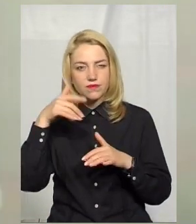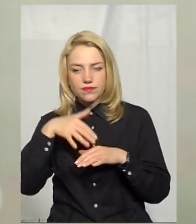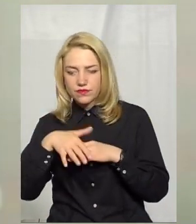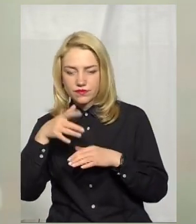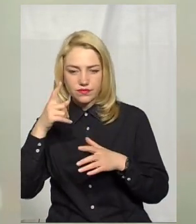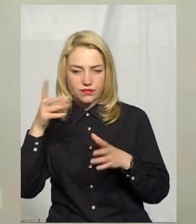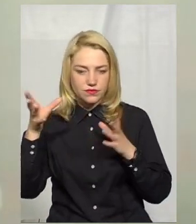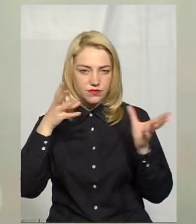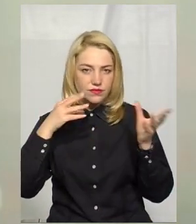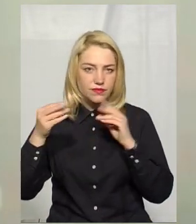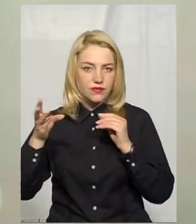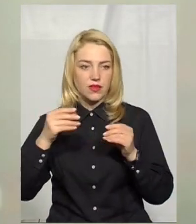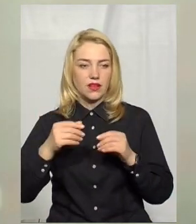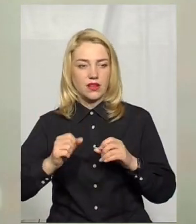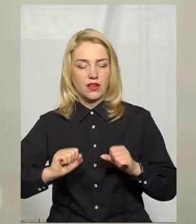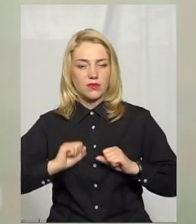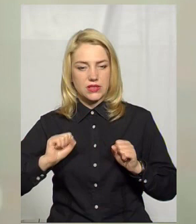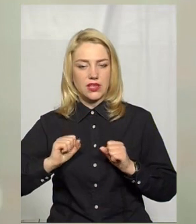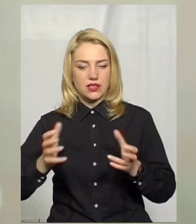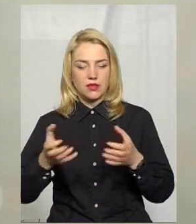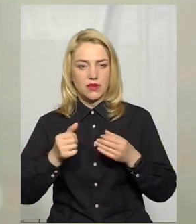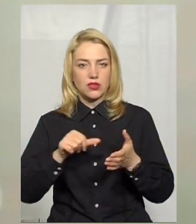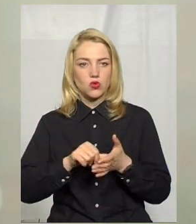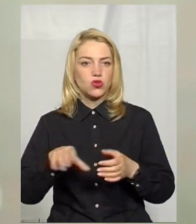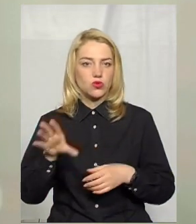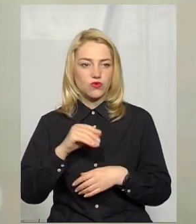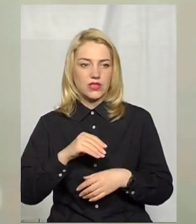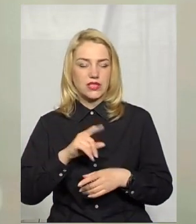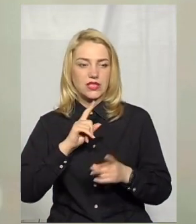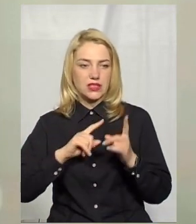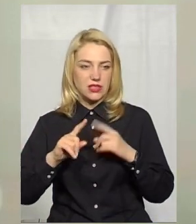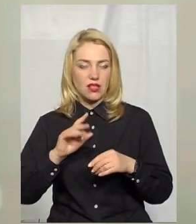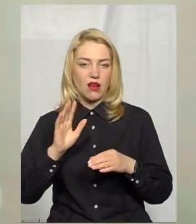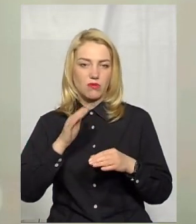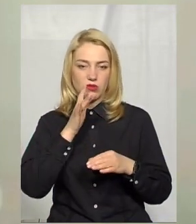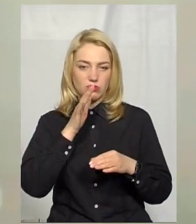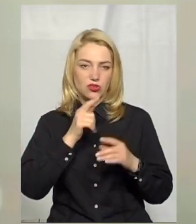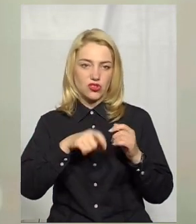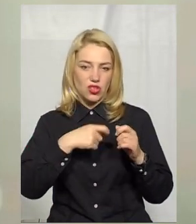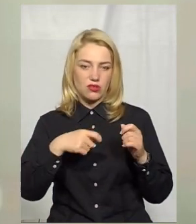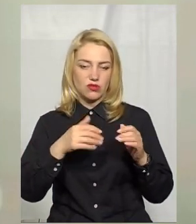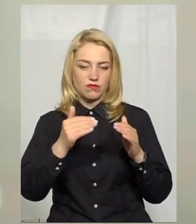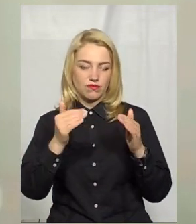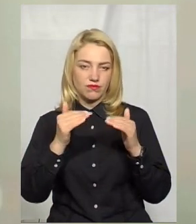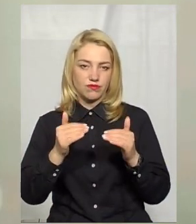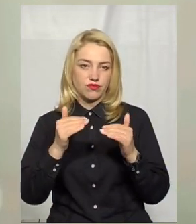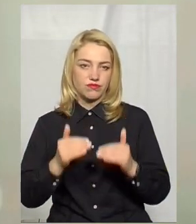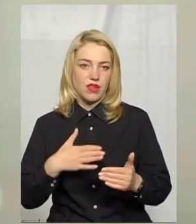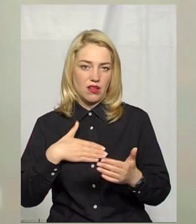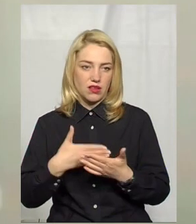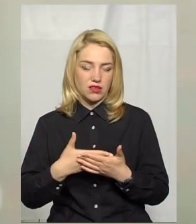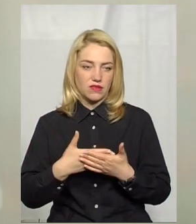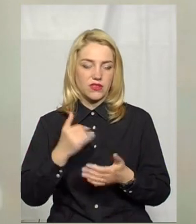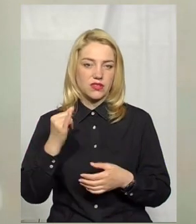Старалися Брати участь у всій З часом активність Знижується І